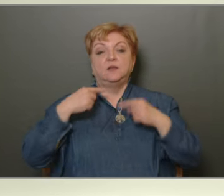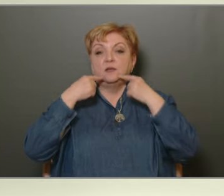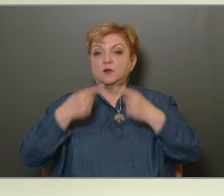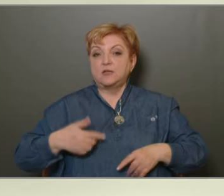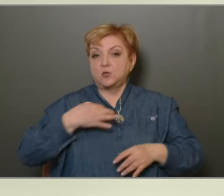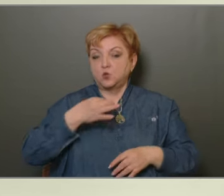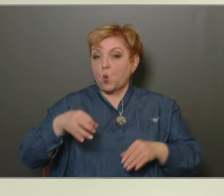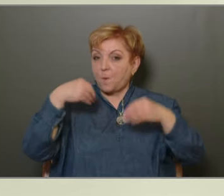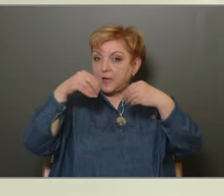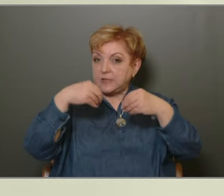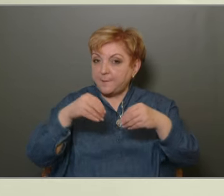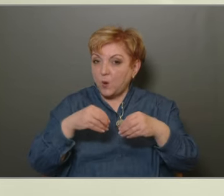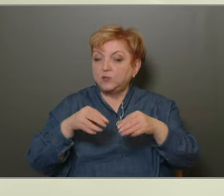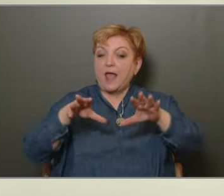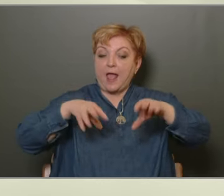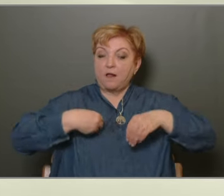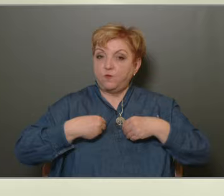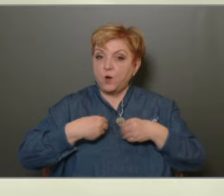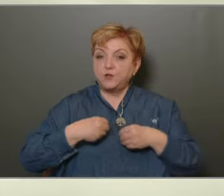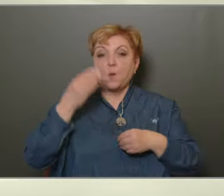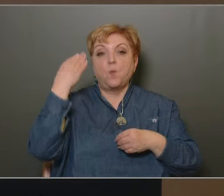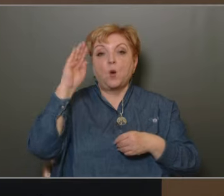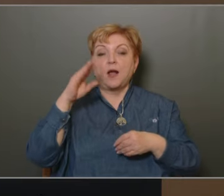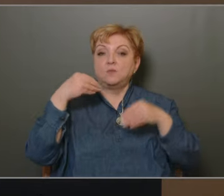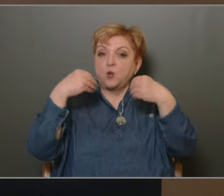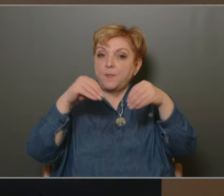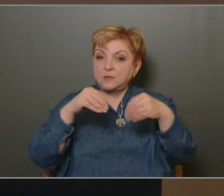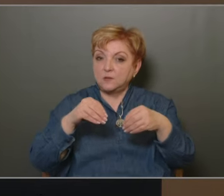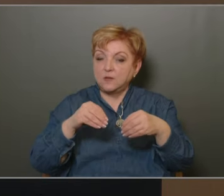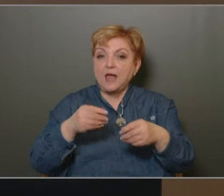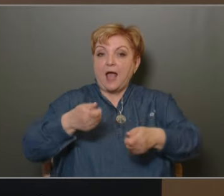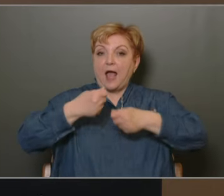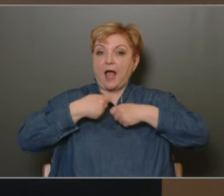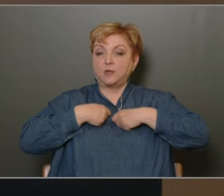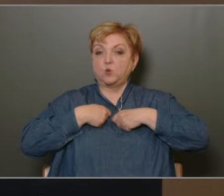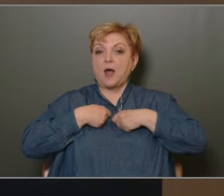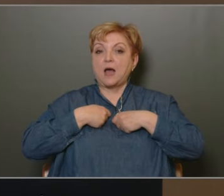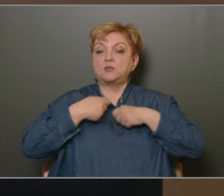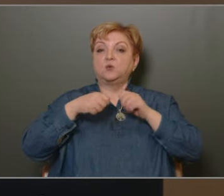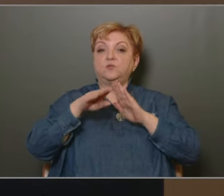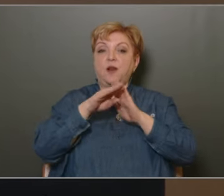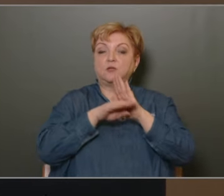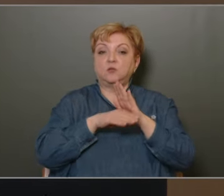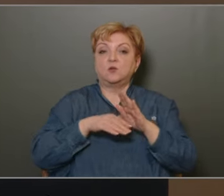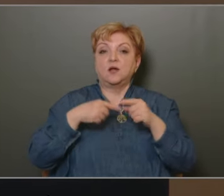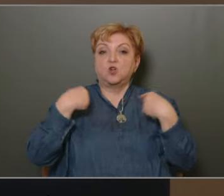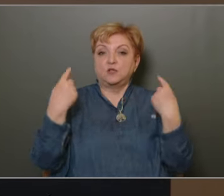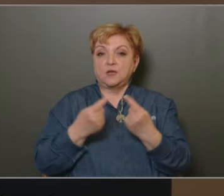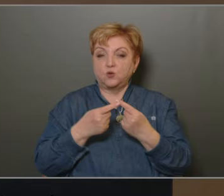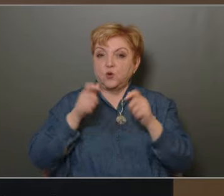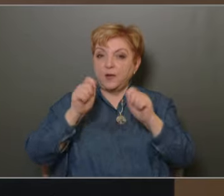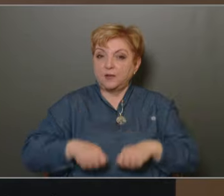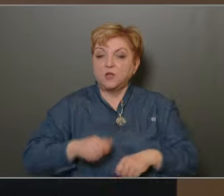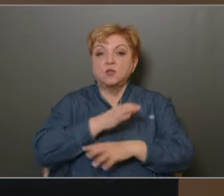végrehajtásáról szóló beszámolót, és elfogadja a polgármester beszámolóját, átraházott feladat és hatáskörbe hozott döntésről.